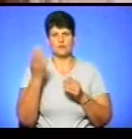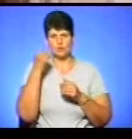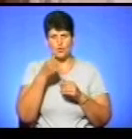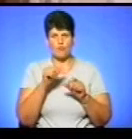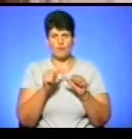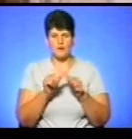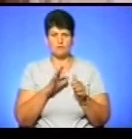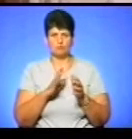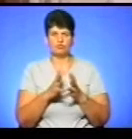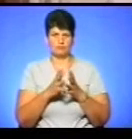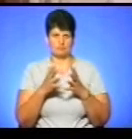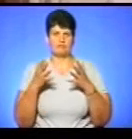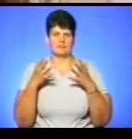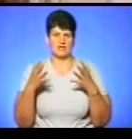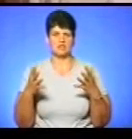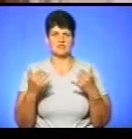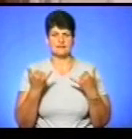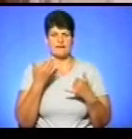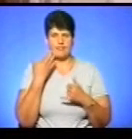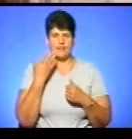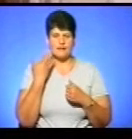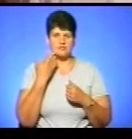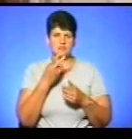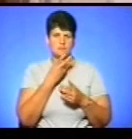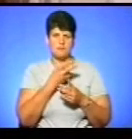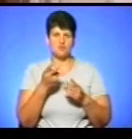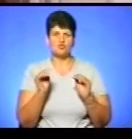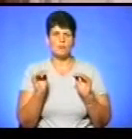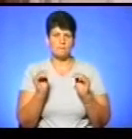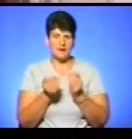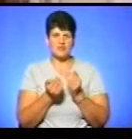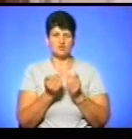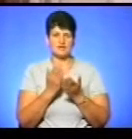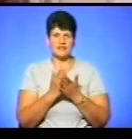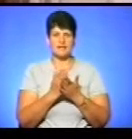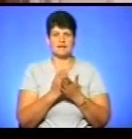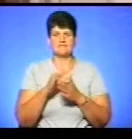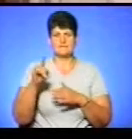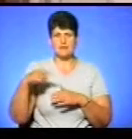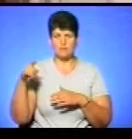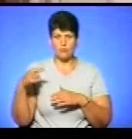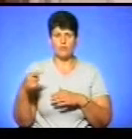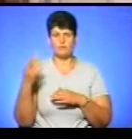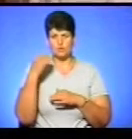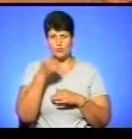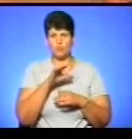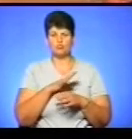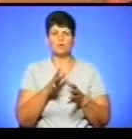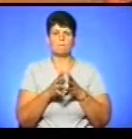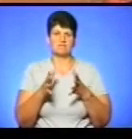таких, зараз легше. Бачу менше тих вимог, як в той рік. В той рік було більше вимог.